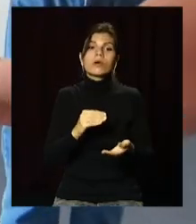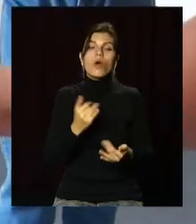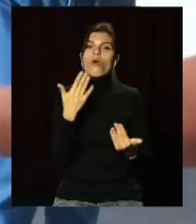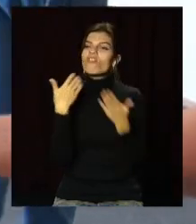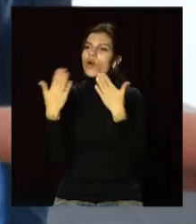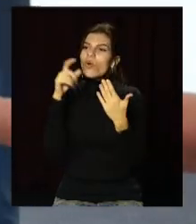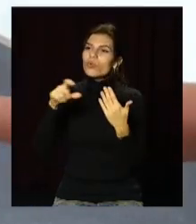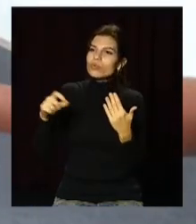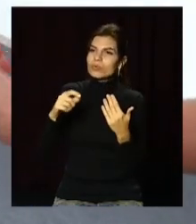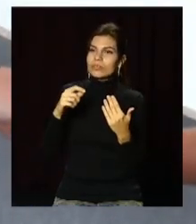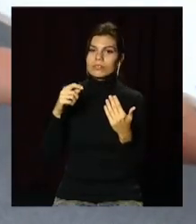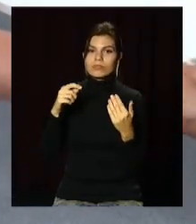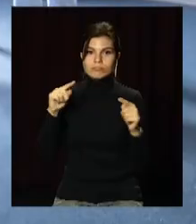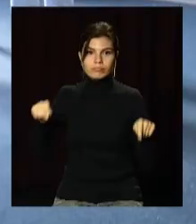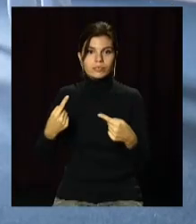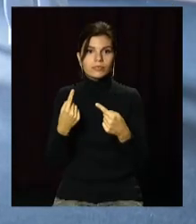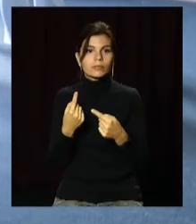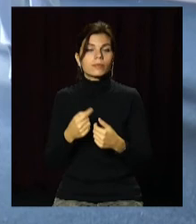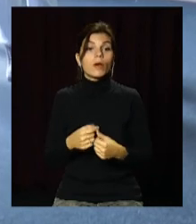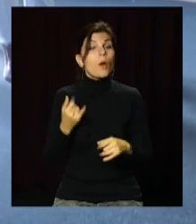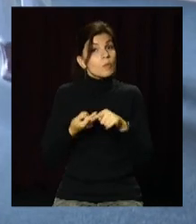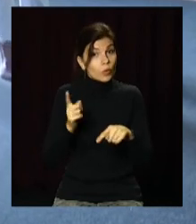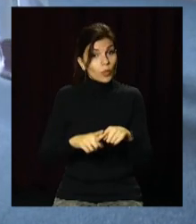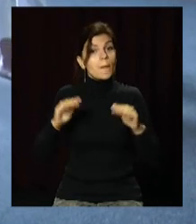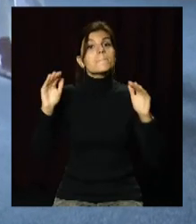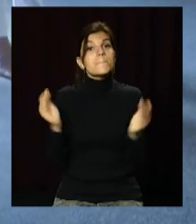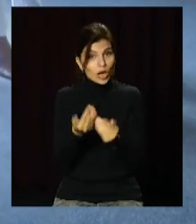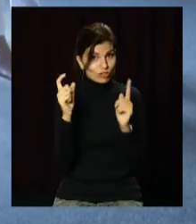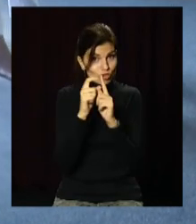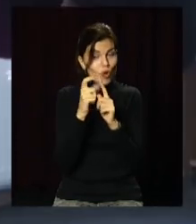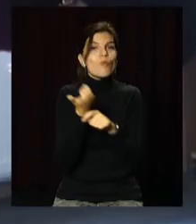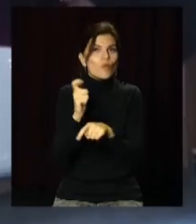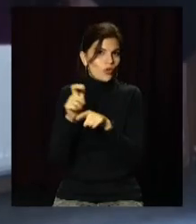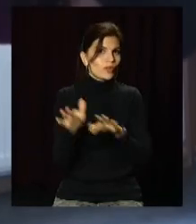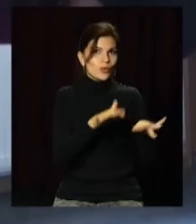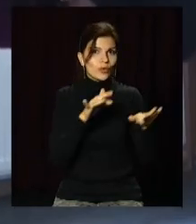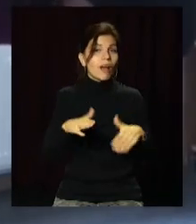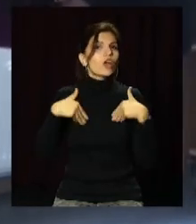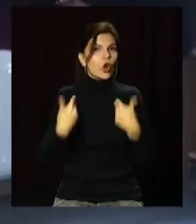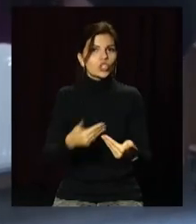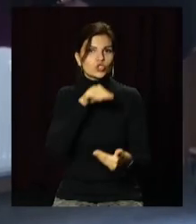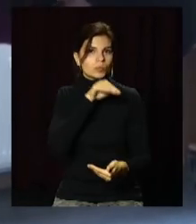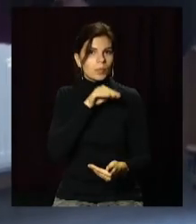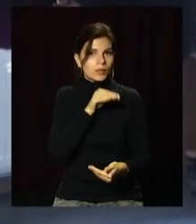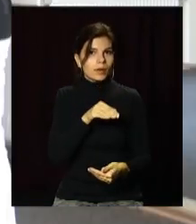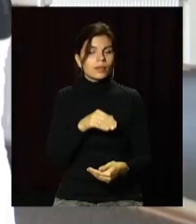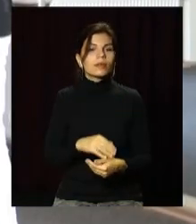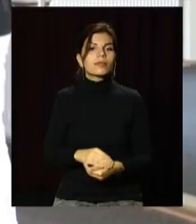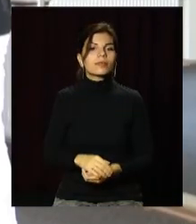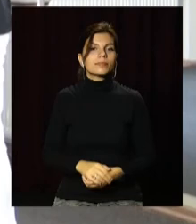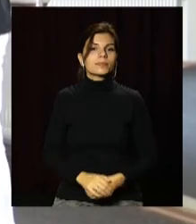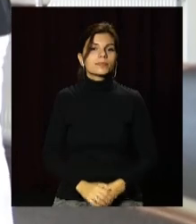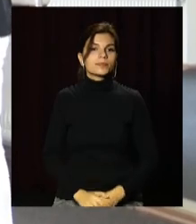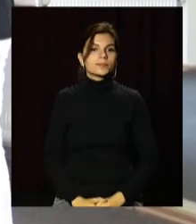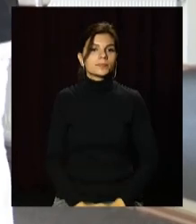відносинах з оточуючими і самим собою. Тому менше слів, більше рухів, радять експерти. Лідія Дмитрашко,